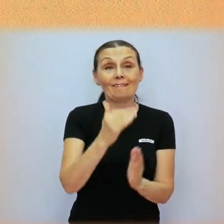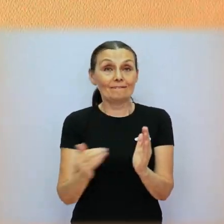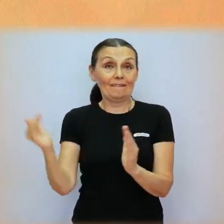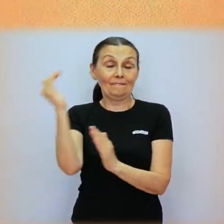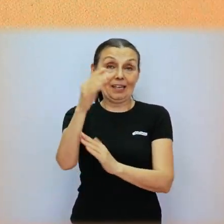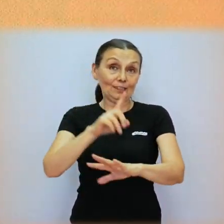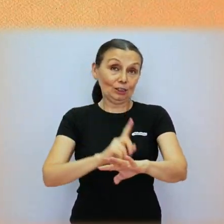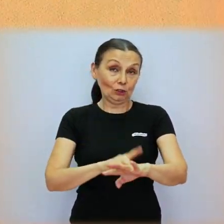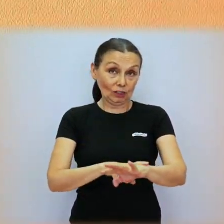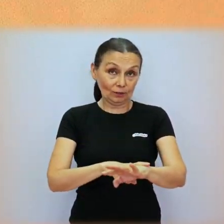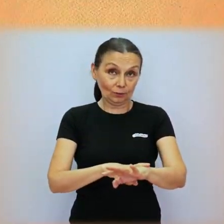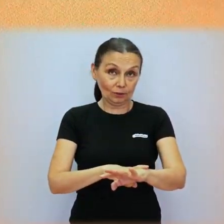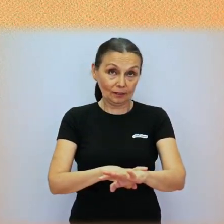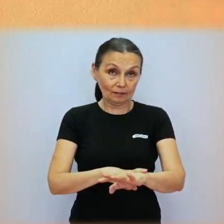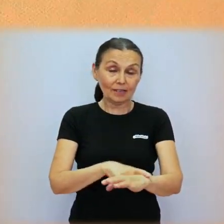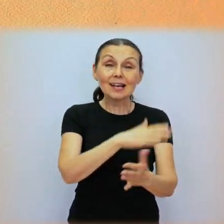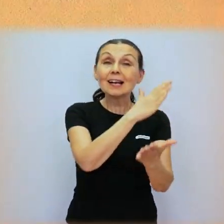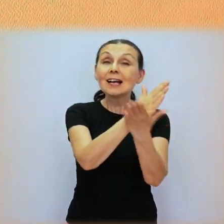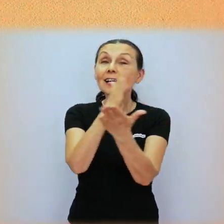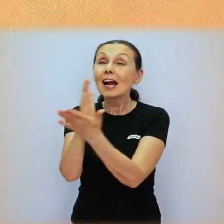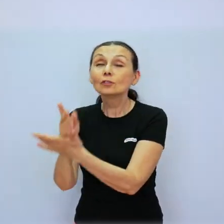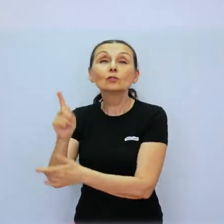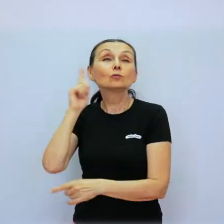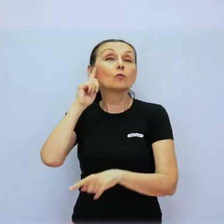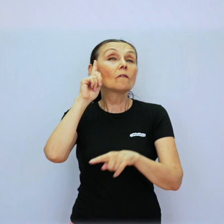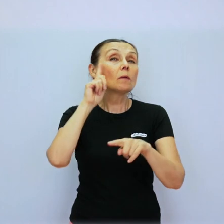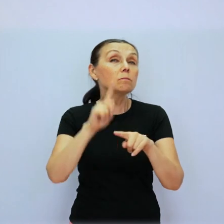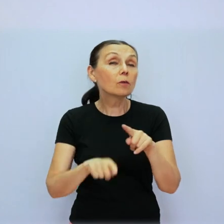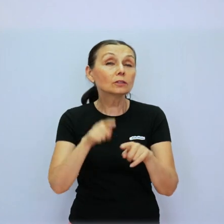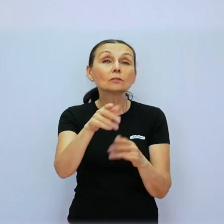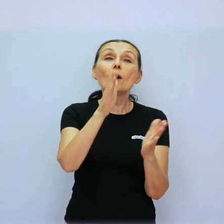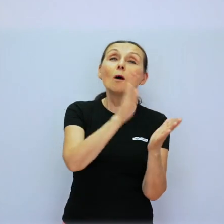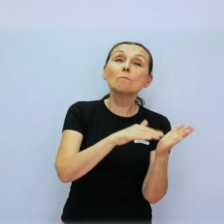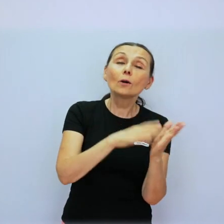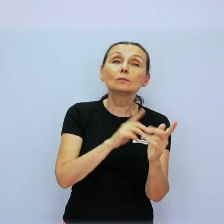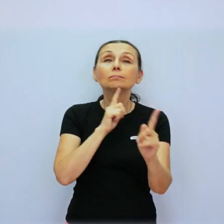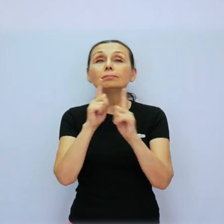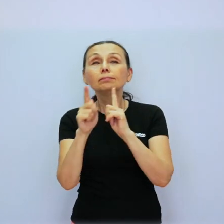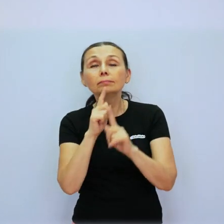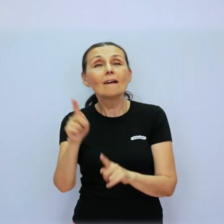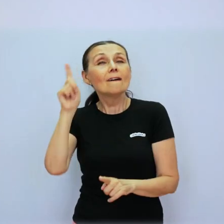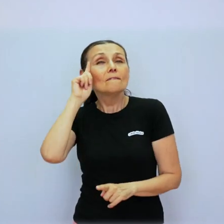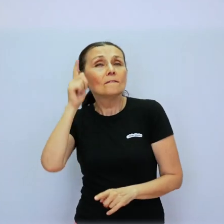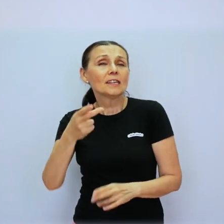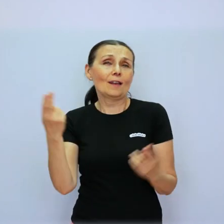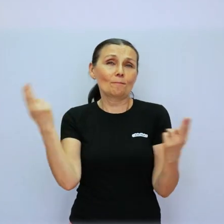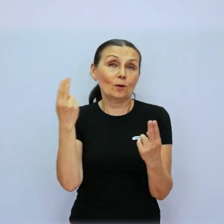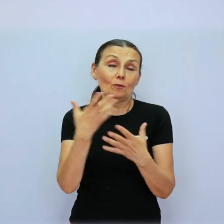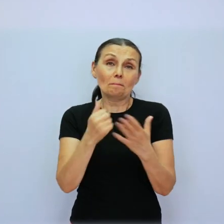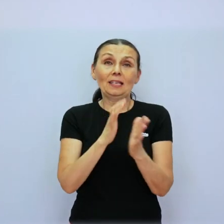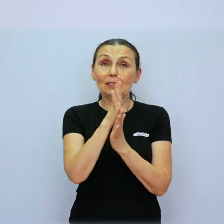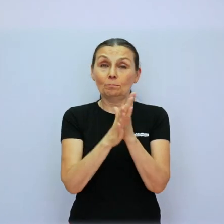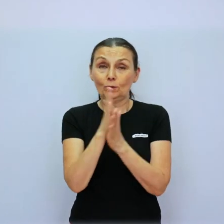mohli by sme vám tak byť viac k dispozícii. Ale ktokoľvek so sluchovým postihnutím vám v prípade potreby dokáže